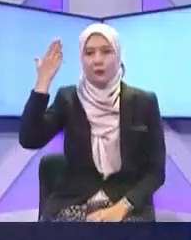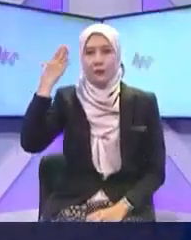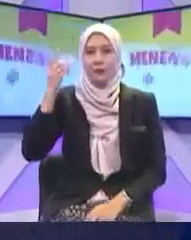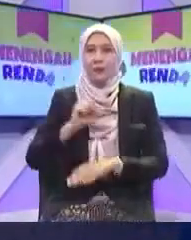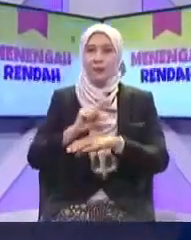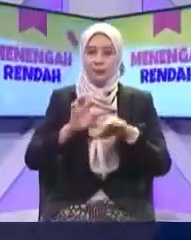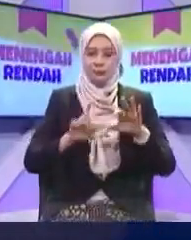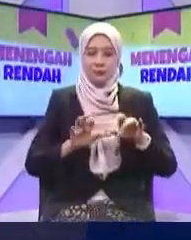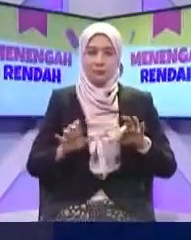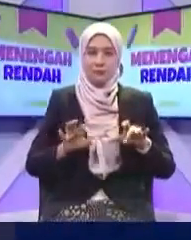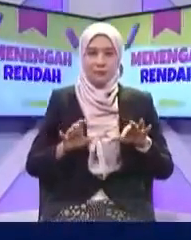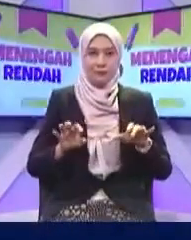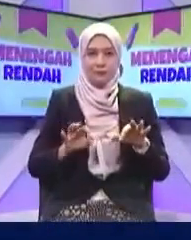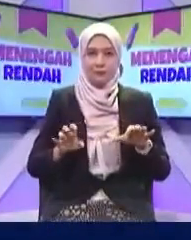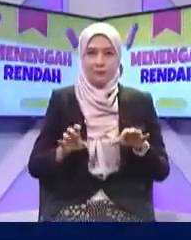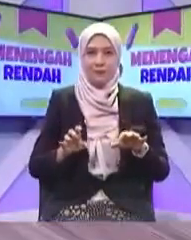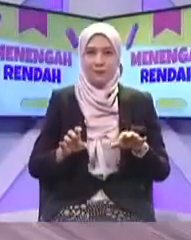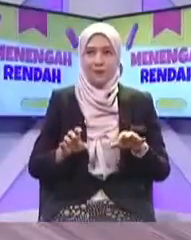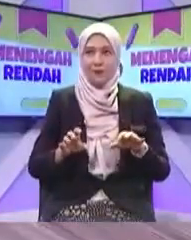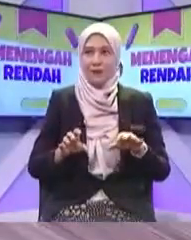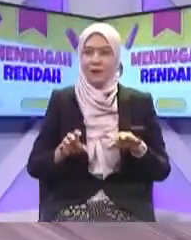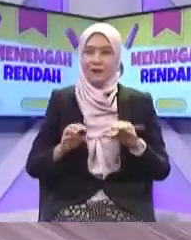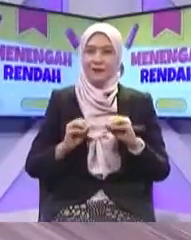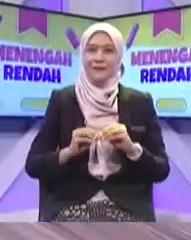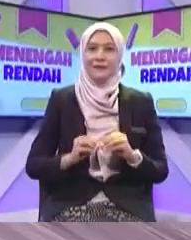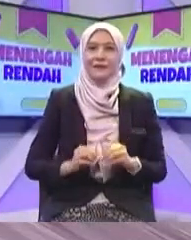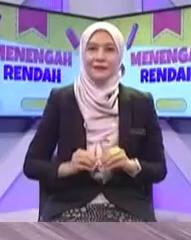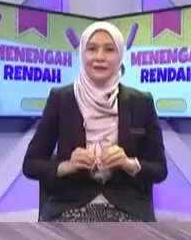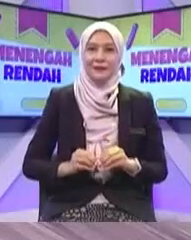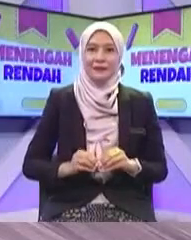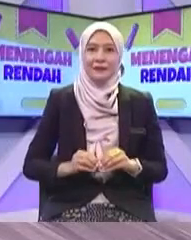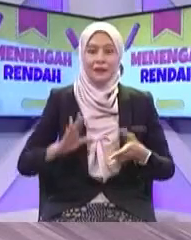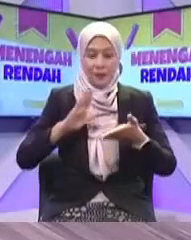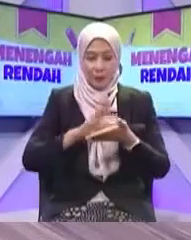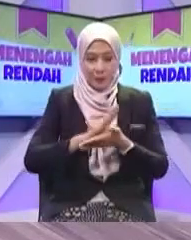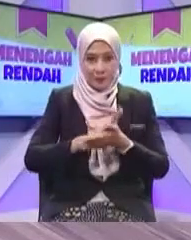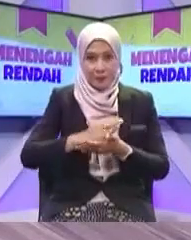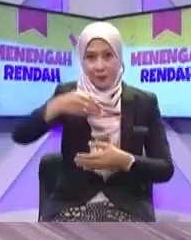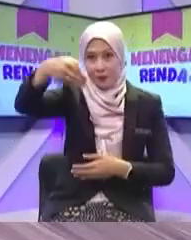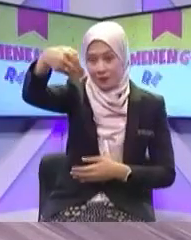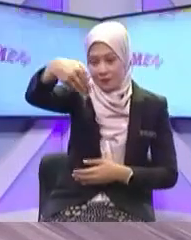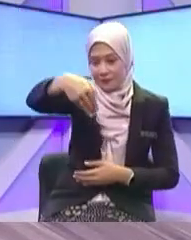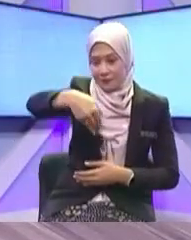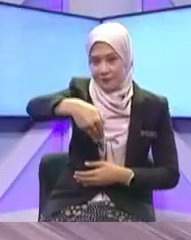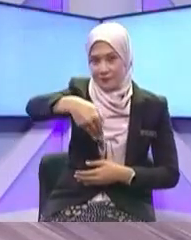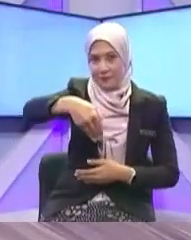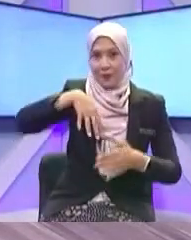Dan berkembang Berkembang Berkembang Berkembang ditunjukkan Kesebelah tu Adanya komputer